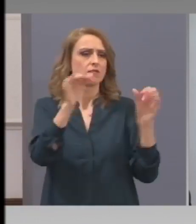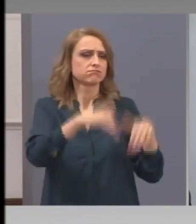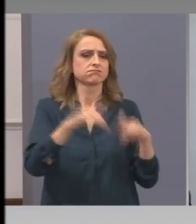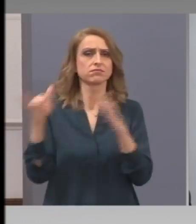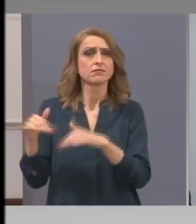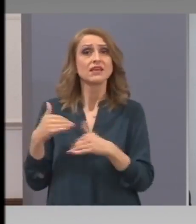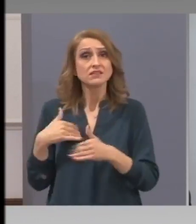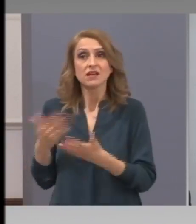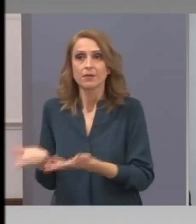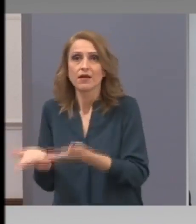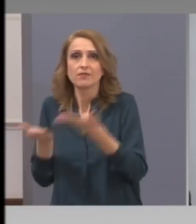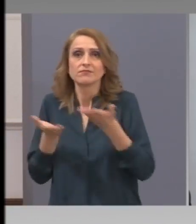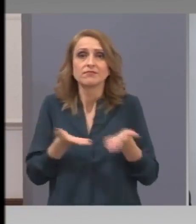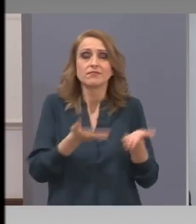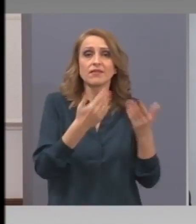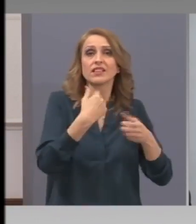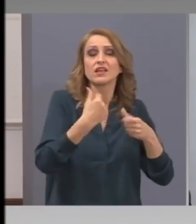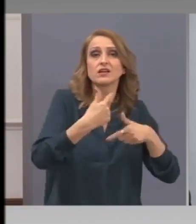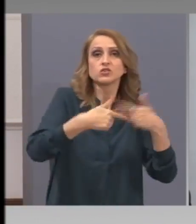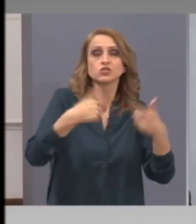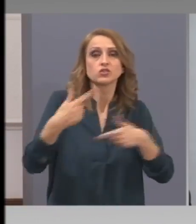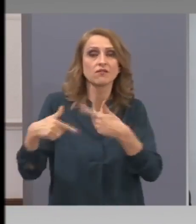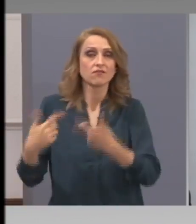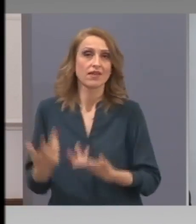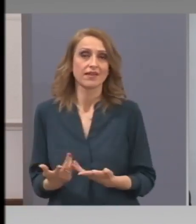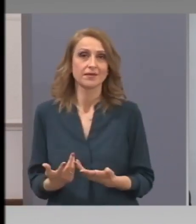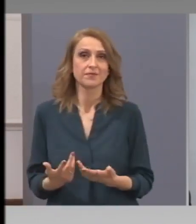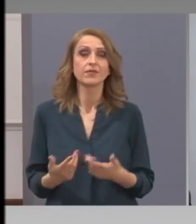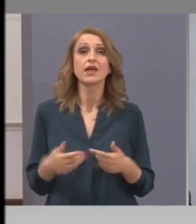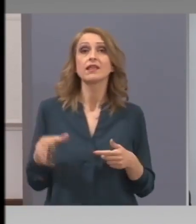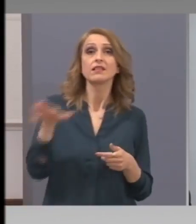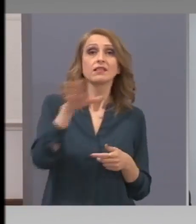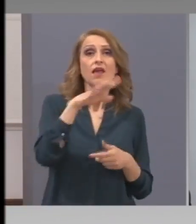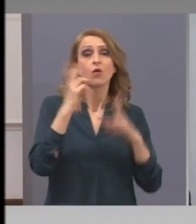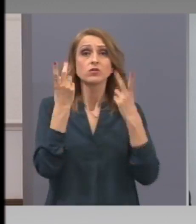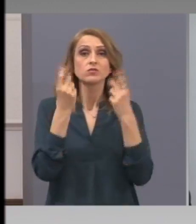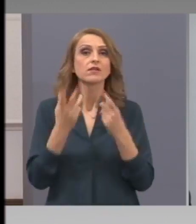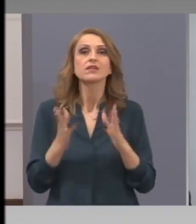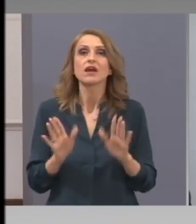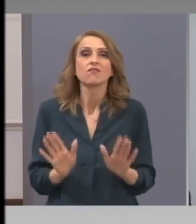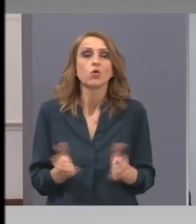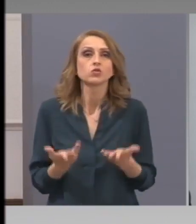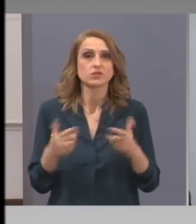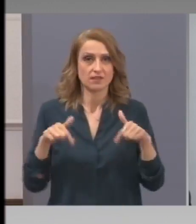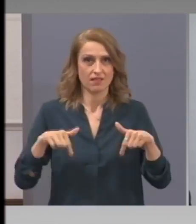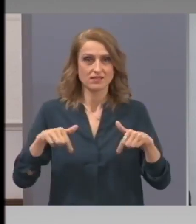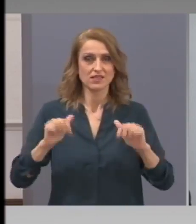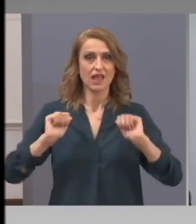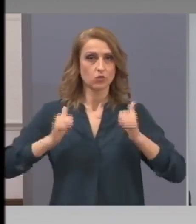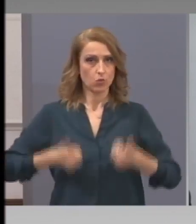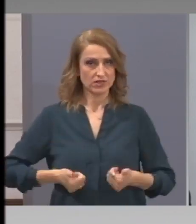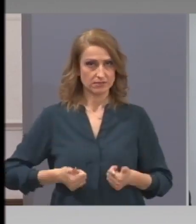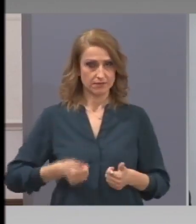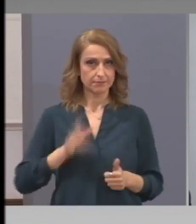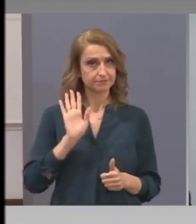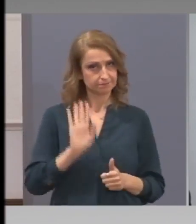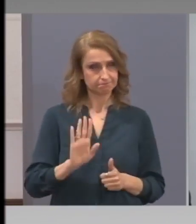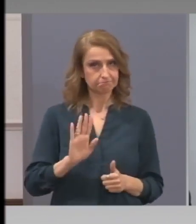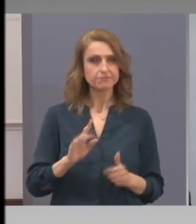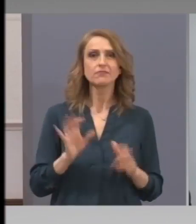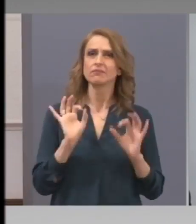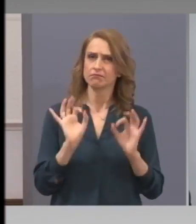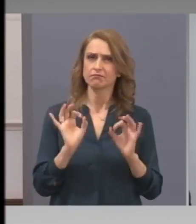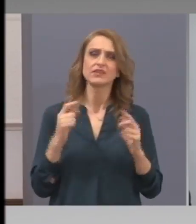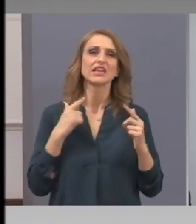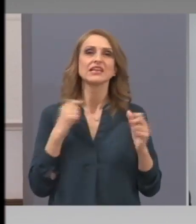създаде. Казват, какво ще стане сега с туризма. Първо, нека да кажем. Зимният туризъм, по